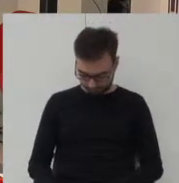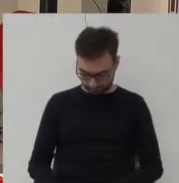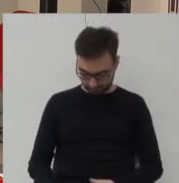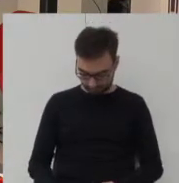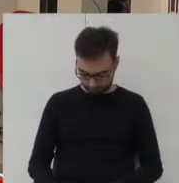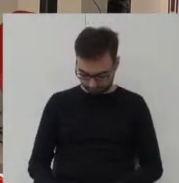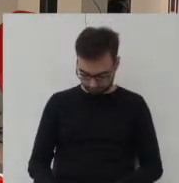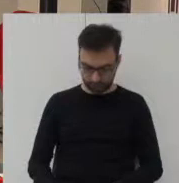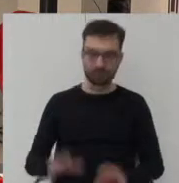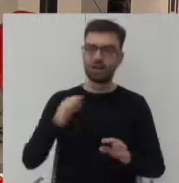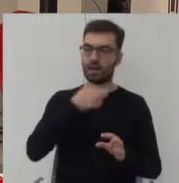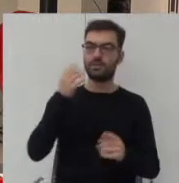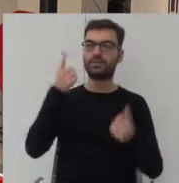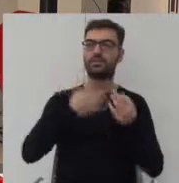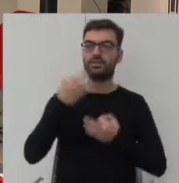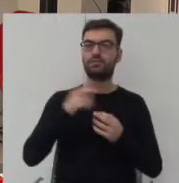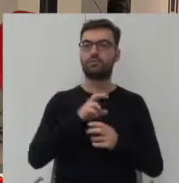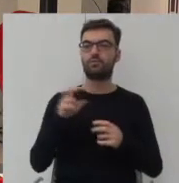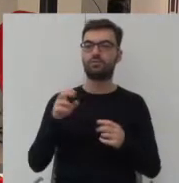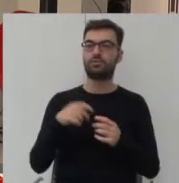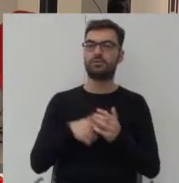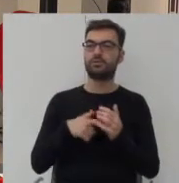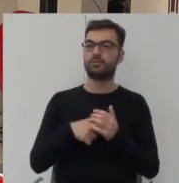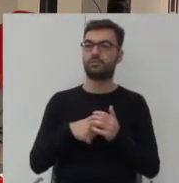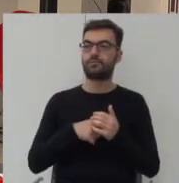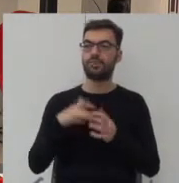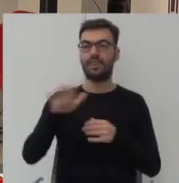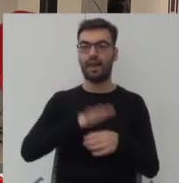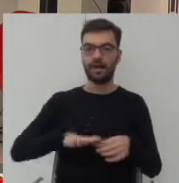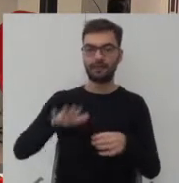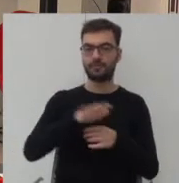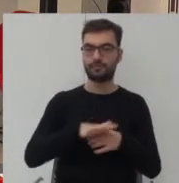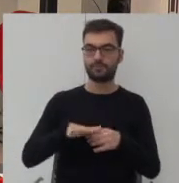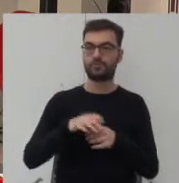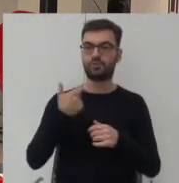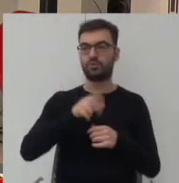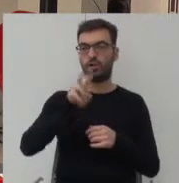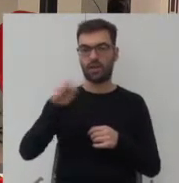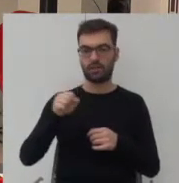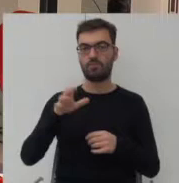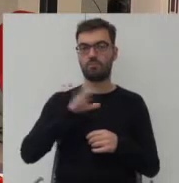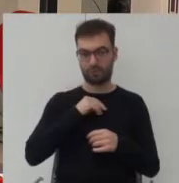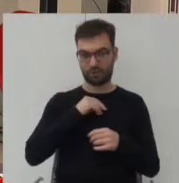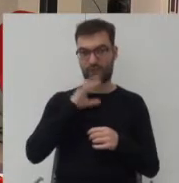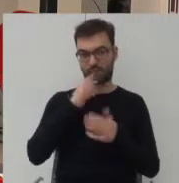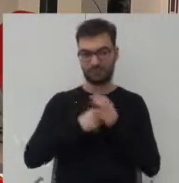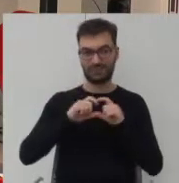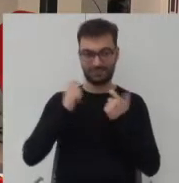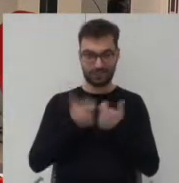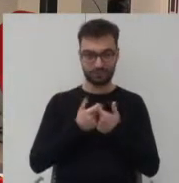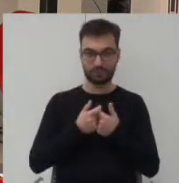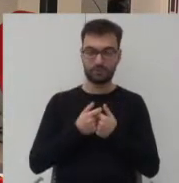raczej zastanowić się czy ten teren 100 hektarów może być użyty w całości